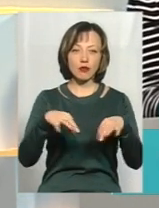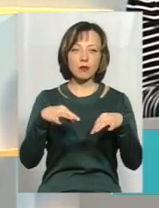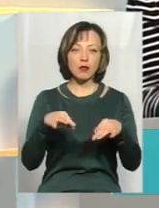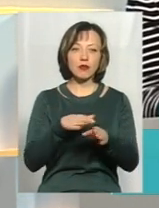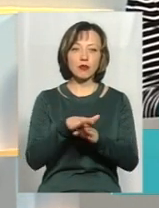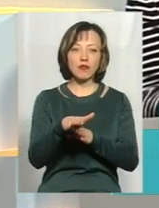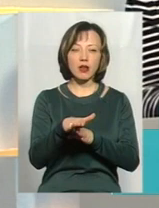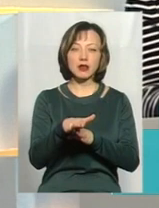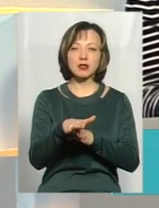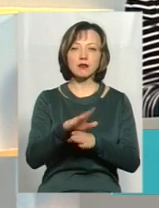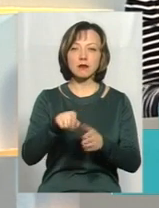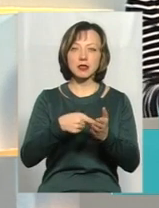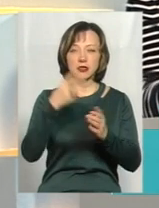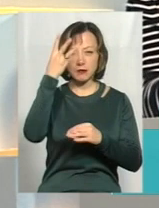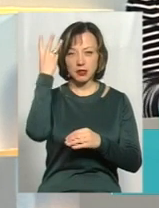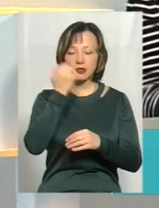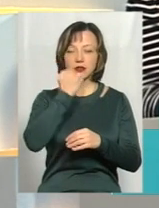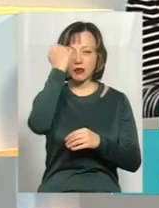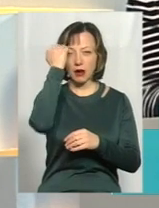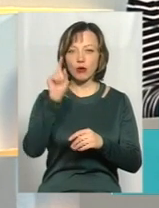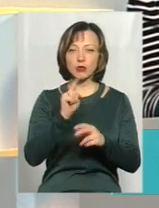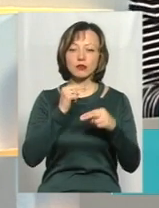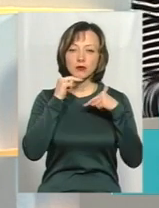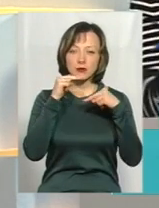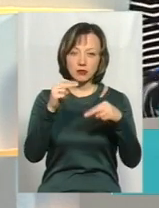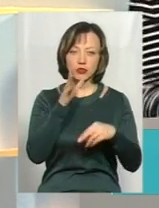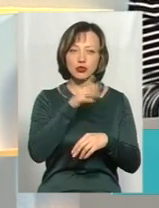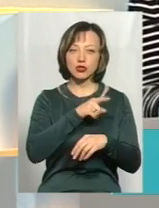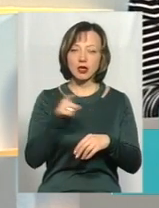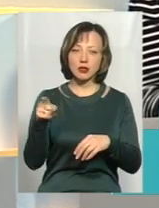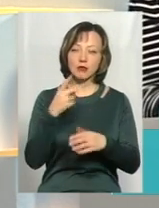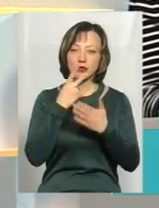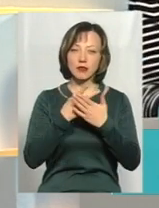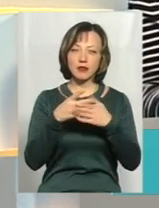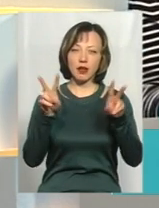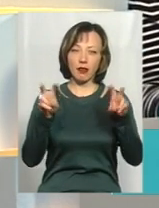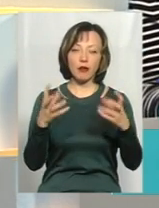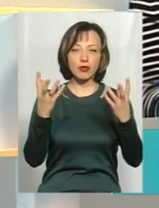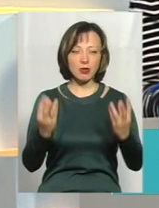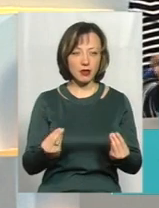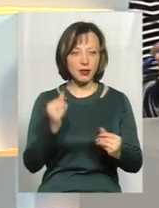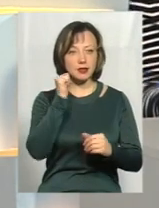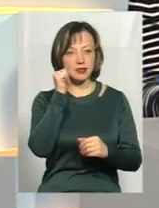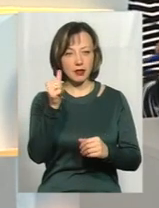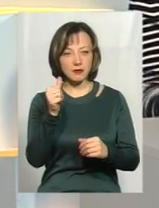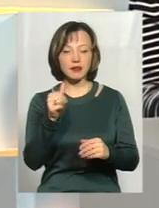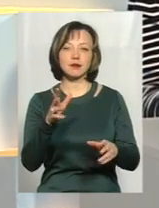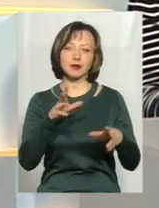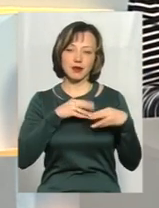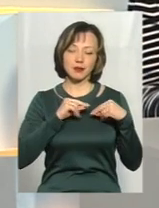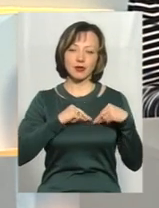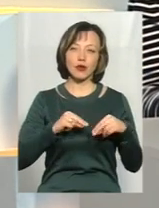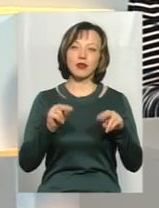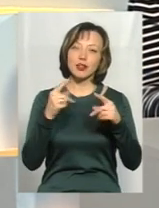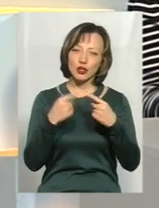в місті Хмельницькому. Тому дякую всім, хто приділив свій час і подивився тему дня. Ну, а завтра мої колеги в цій студії будуть